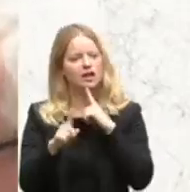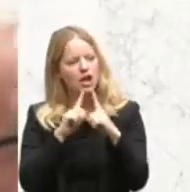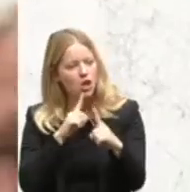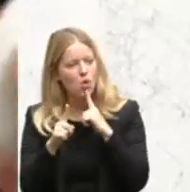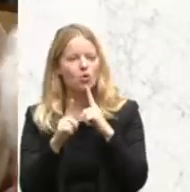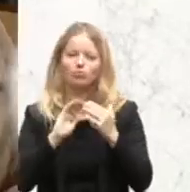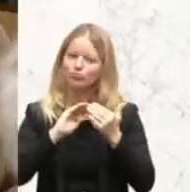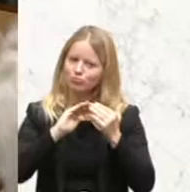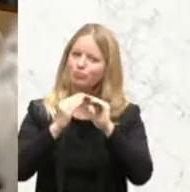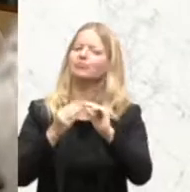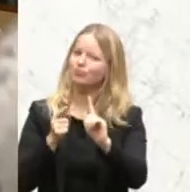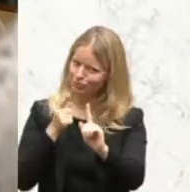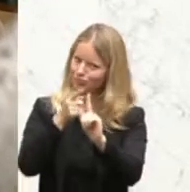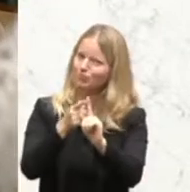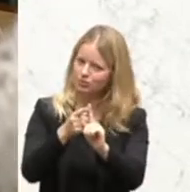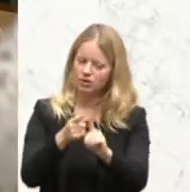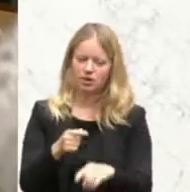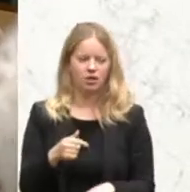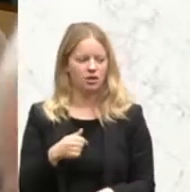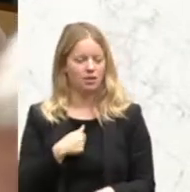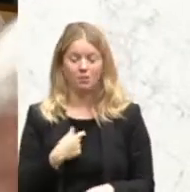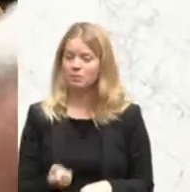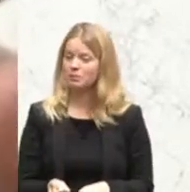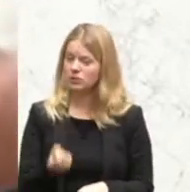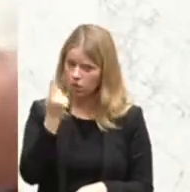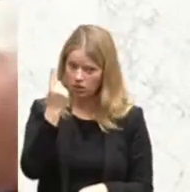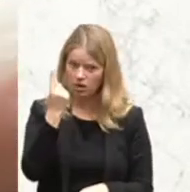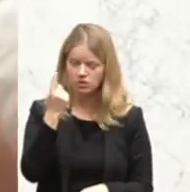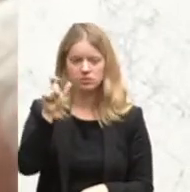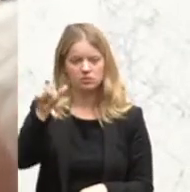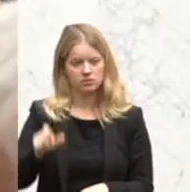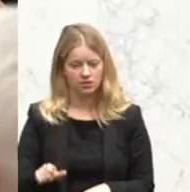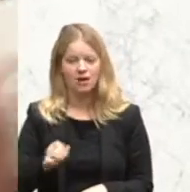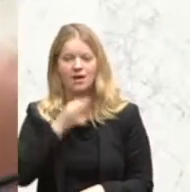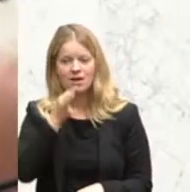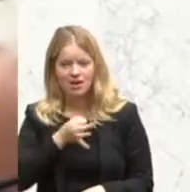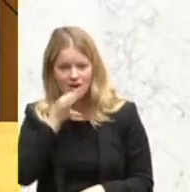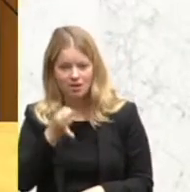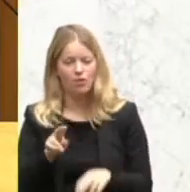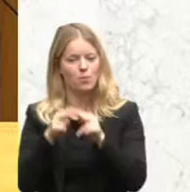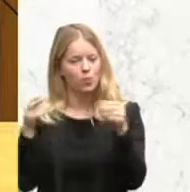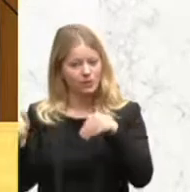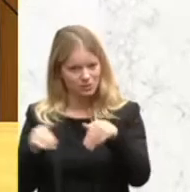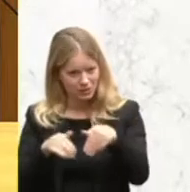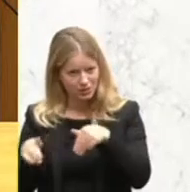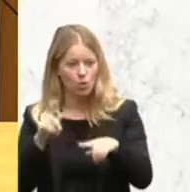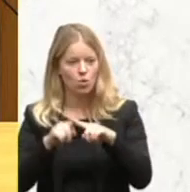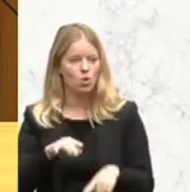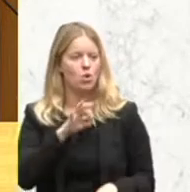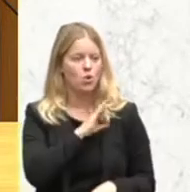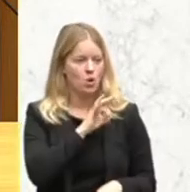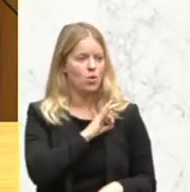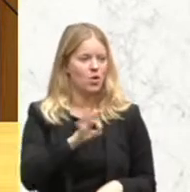Und ich begrüße ausdrücklich auch die Reden sowohl vom Herrn Bundesminister als auch von den Kollegen,